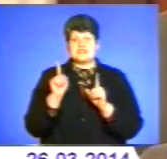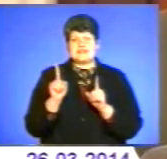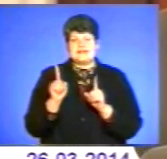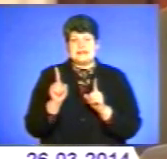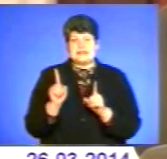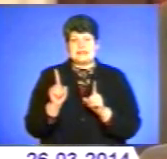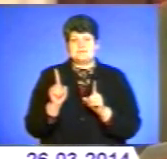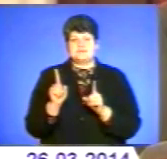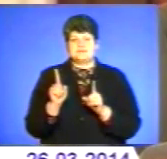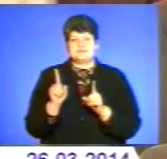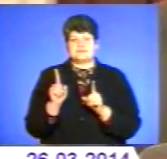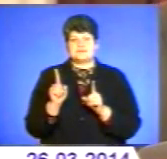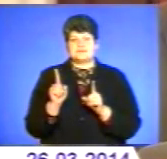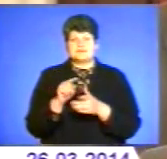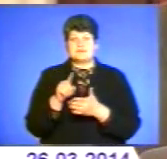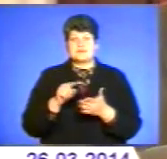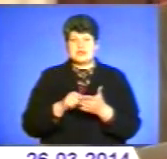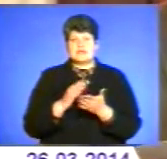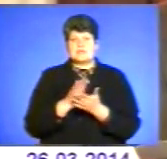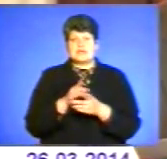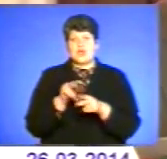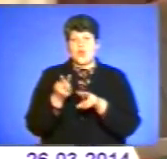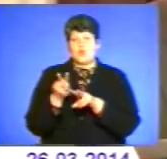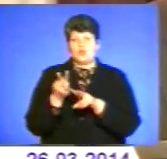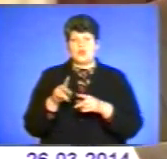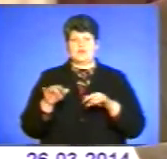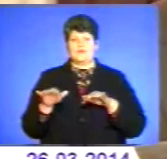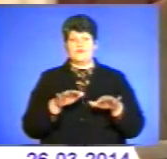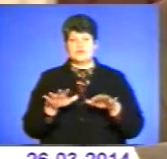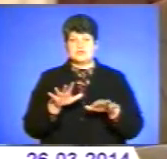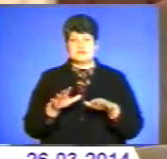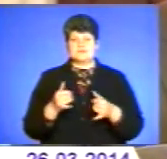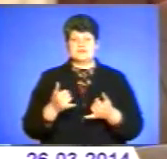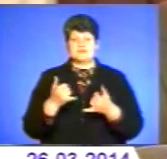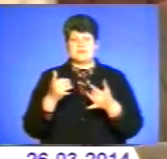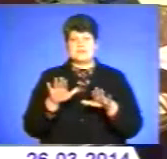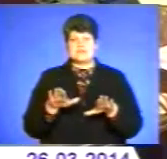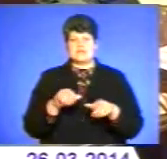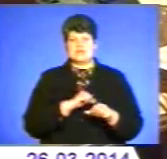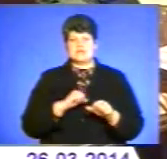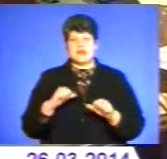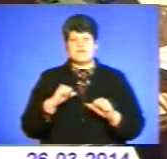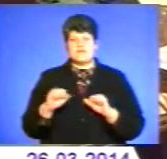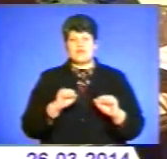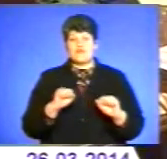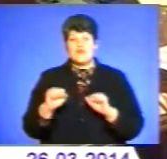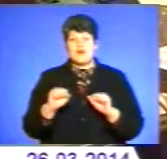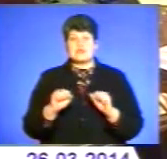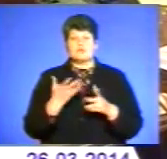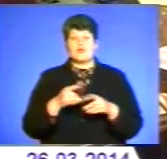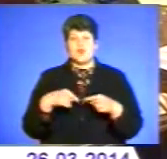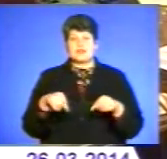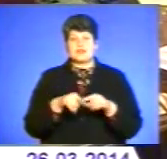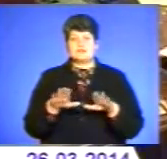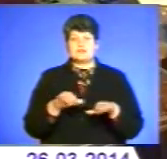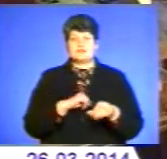будуть тільки мати контрольні функції за повноваженням місцевого самоврядування. Органи місцевого самоврядування на зміни